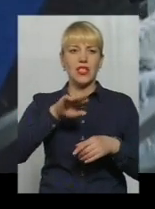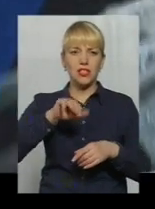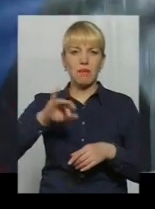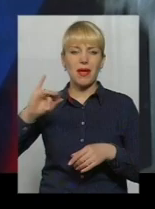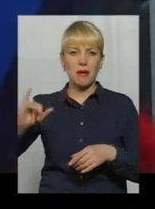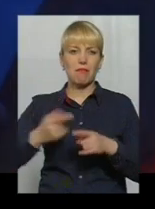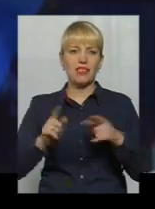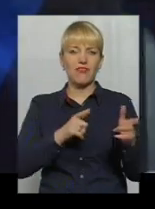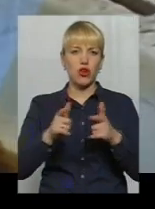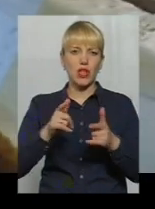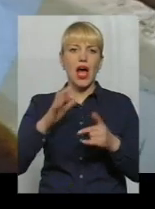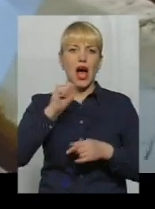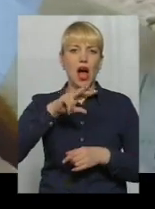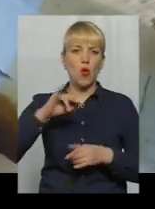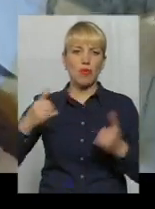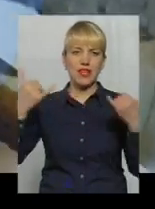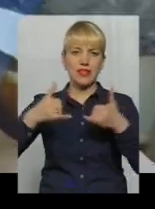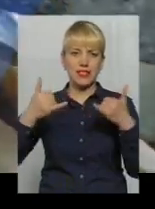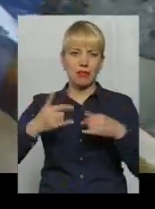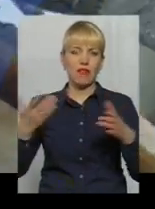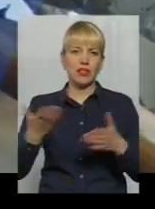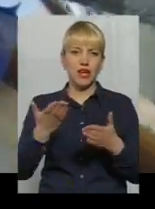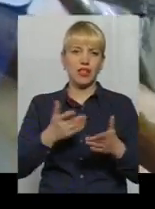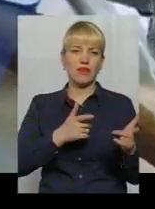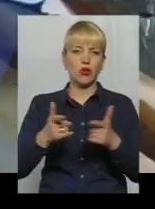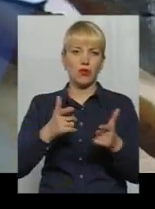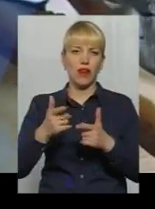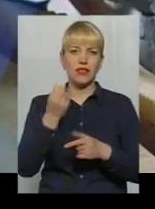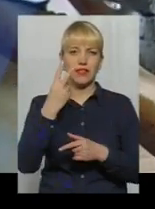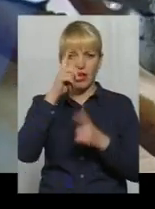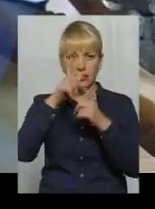ливарні алюмінієві сплави, які продаються у 12 країнах світу.